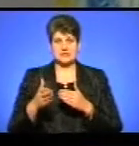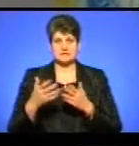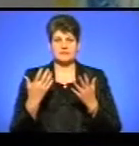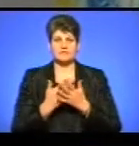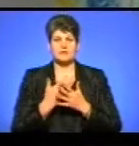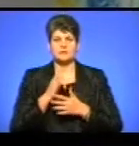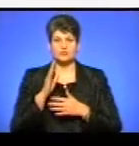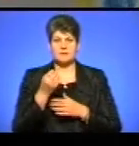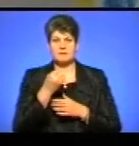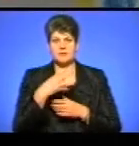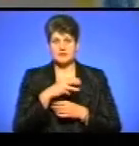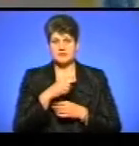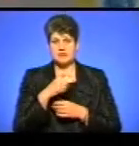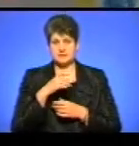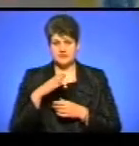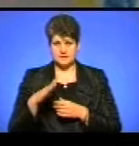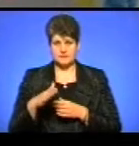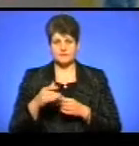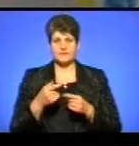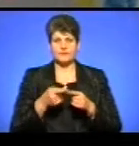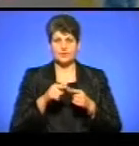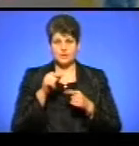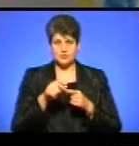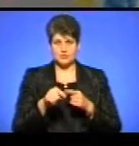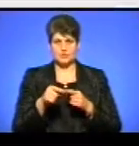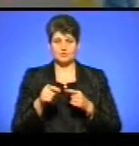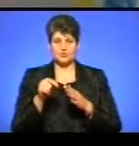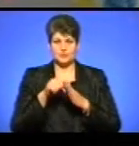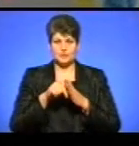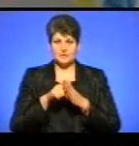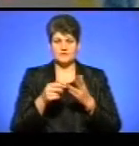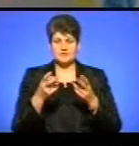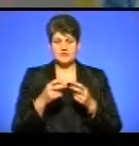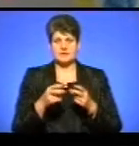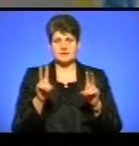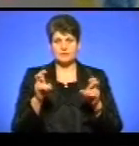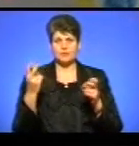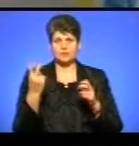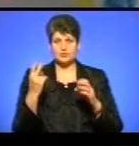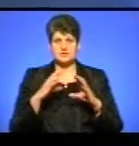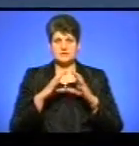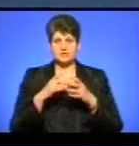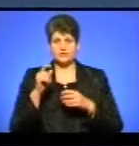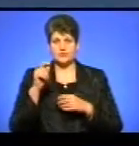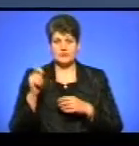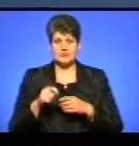15 хвилин тривати. Я в даному сюжеті взяв тему Другої світової війни і війни в Чечні.